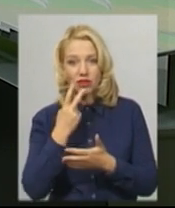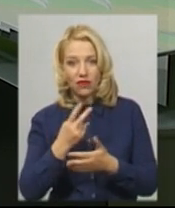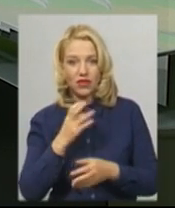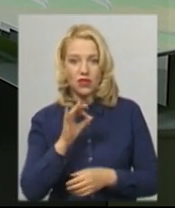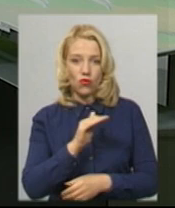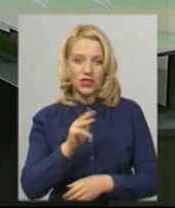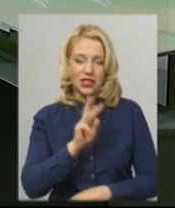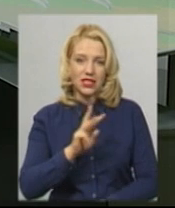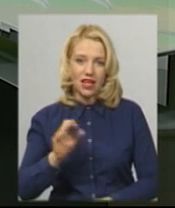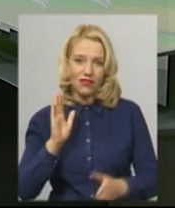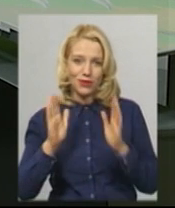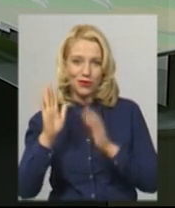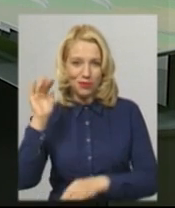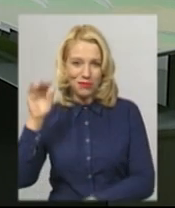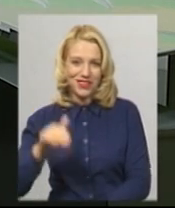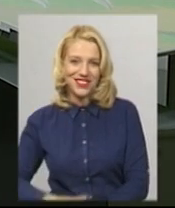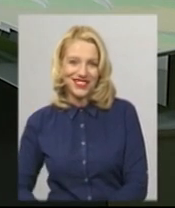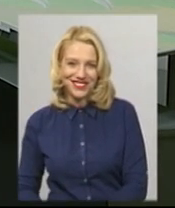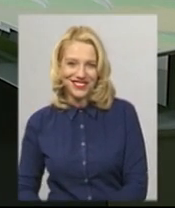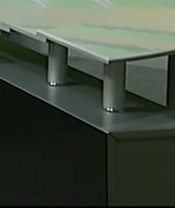сайті та на сторінці у Фейсбук. На все добре.